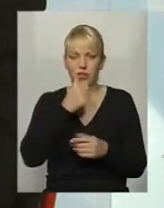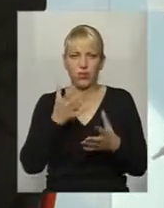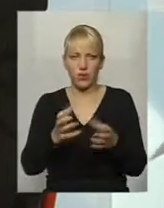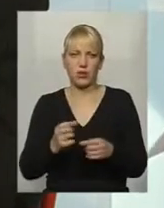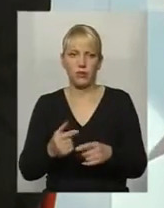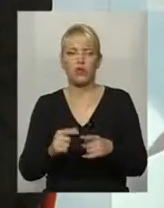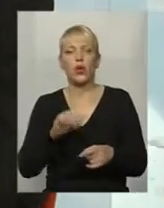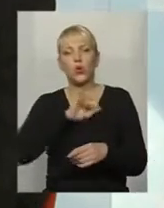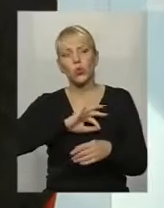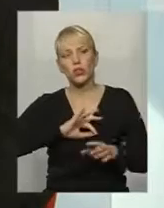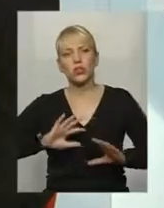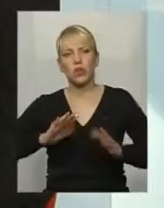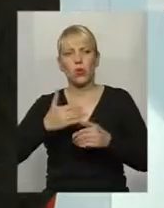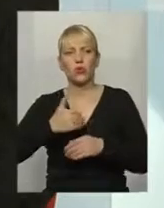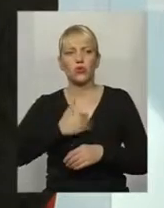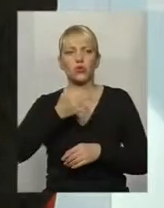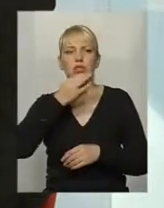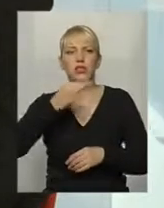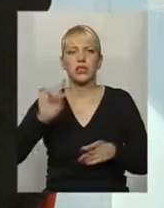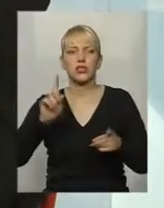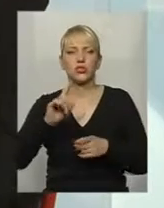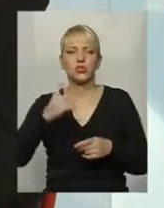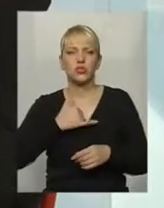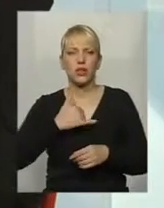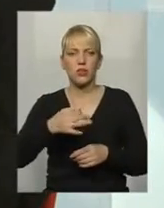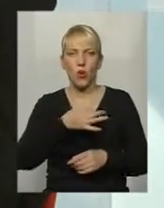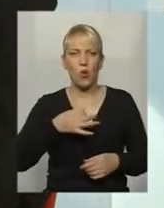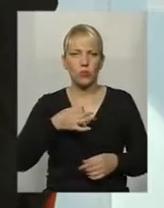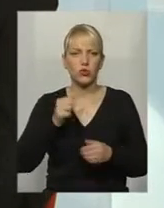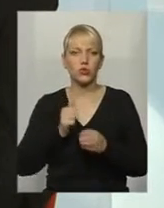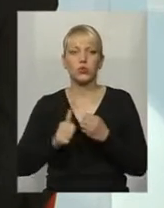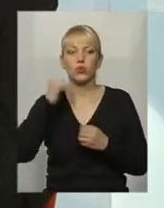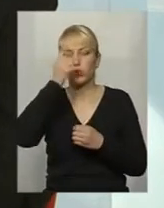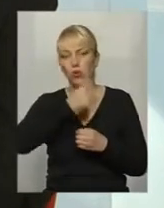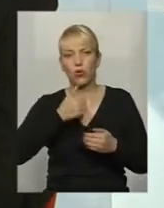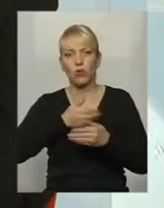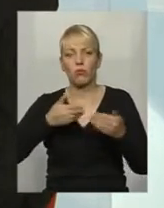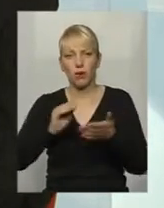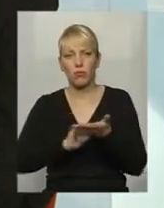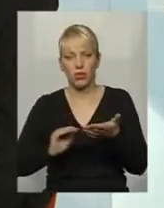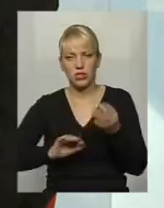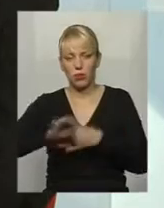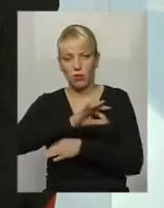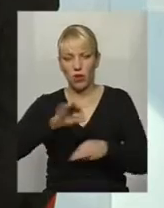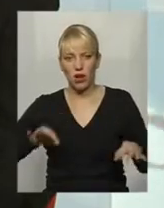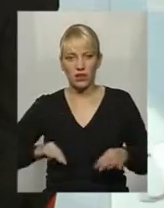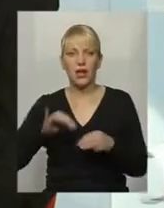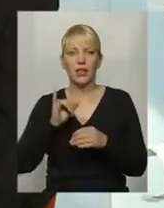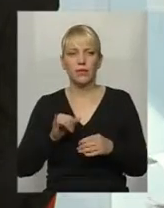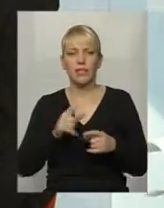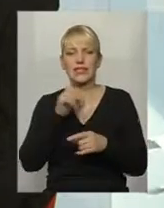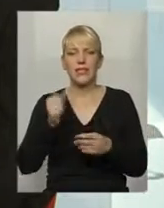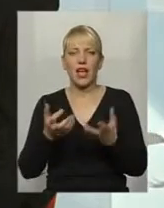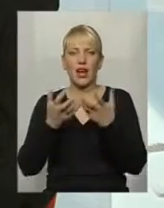користуючись нагодою, теж хочу сказати, що в нас область кожного року ми пишемо проекти і за